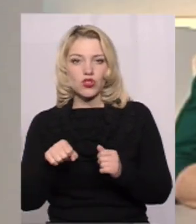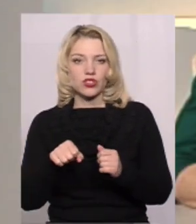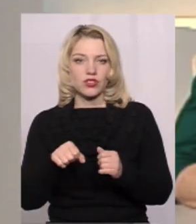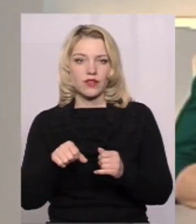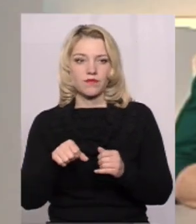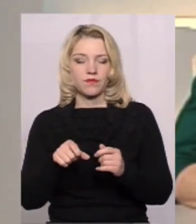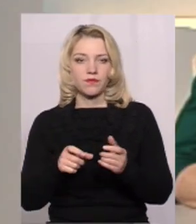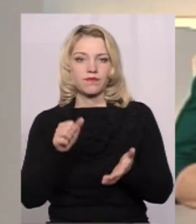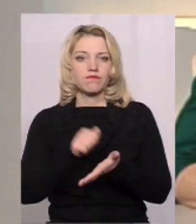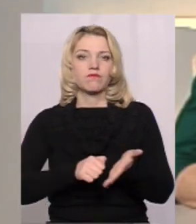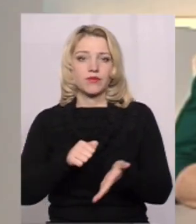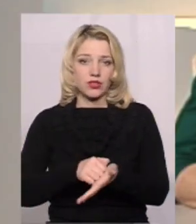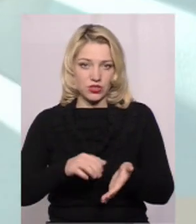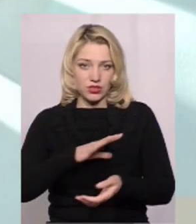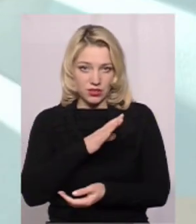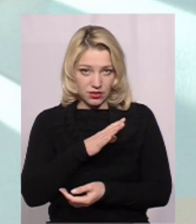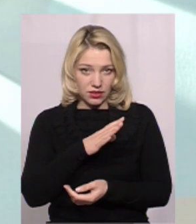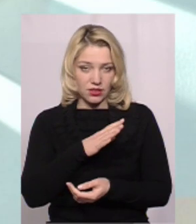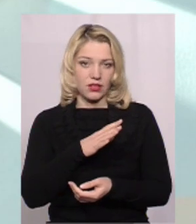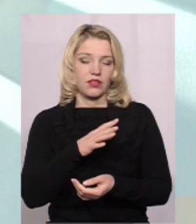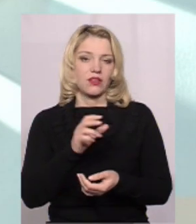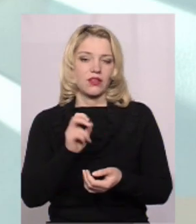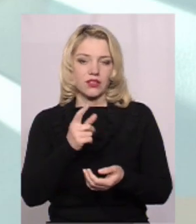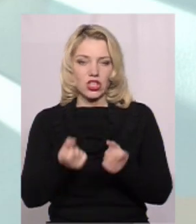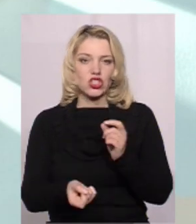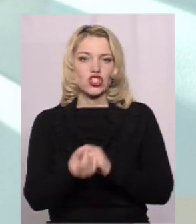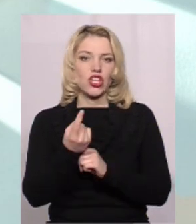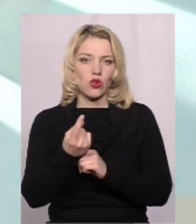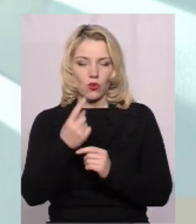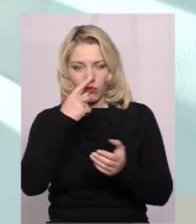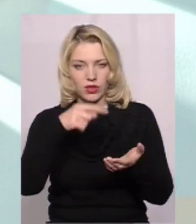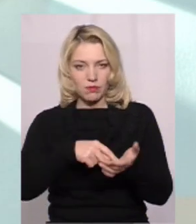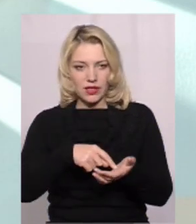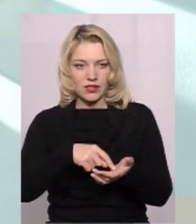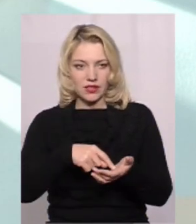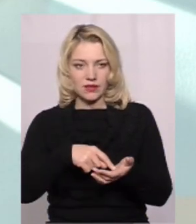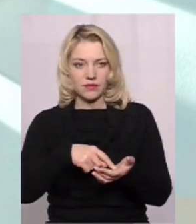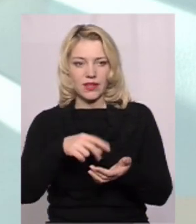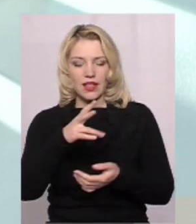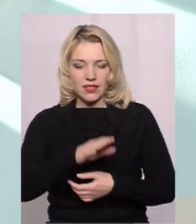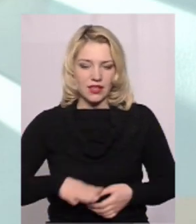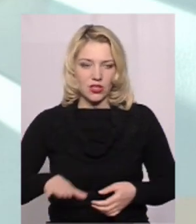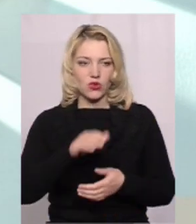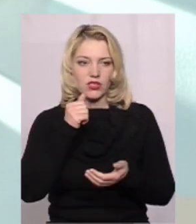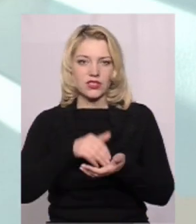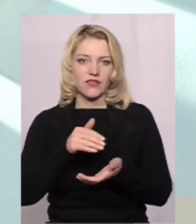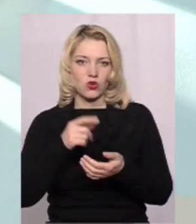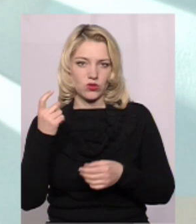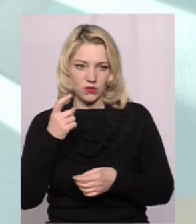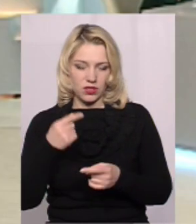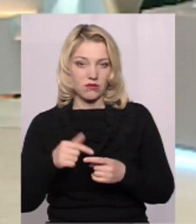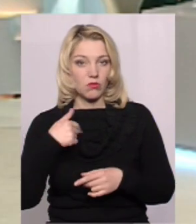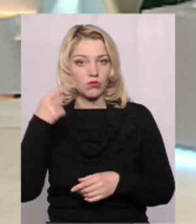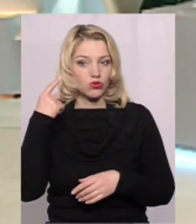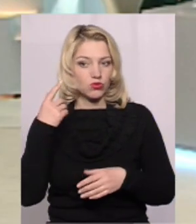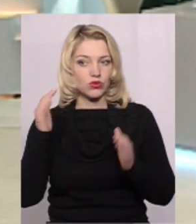джерелам потрапляння збудника на територію свинного господарства От ми почали